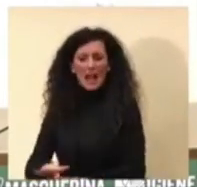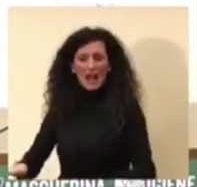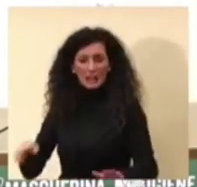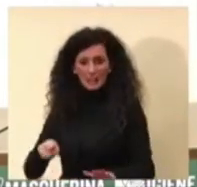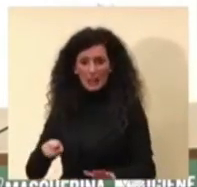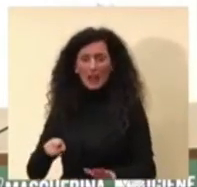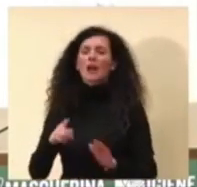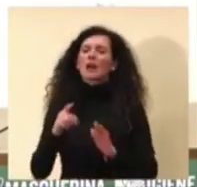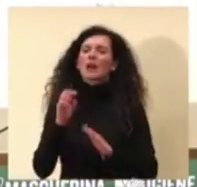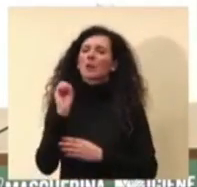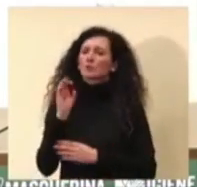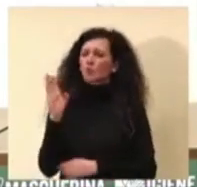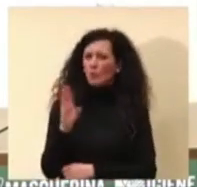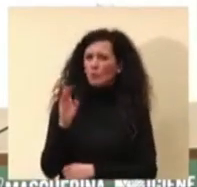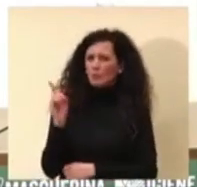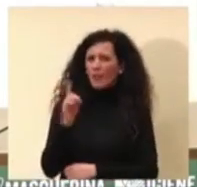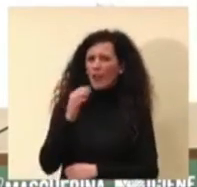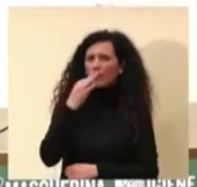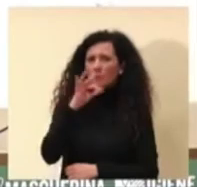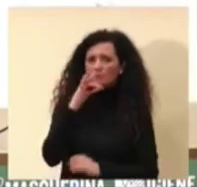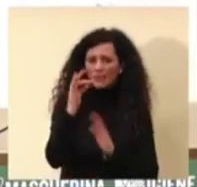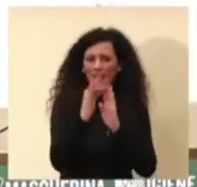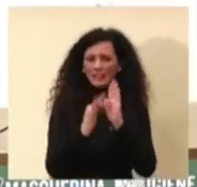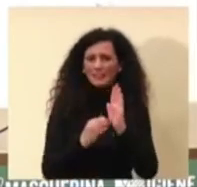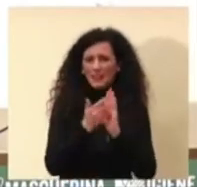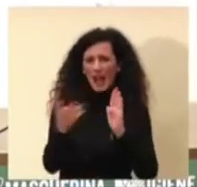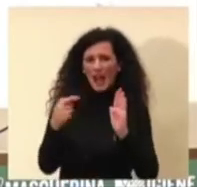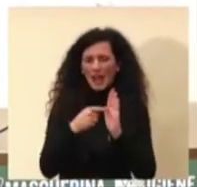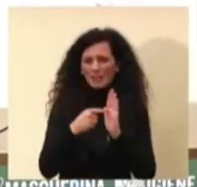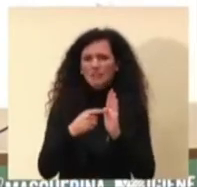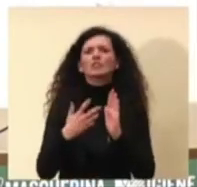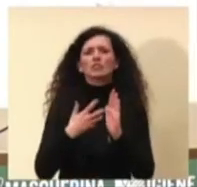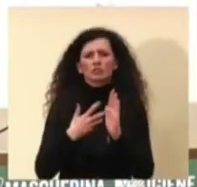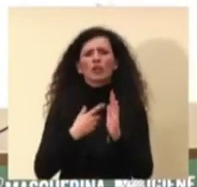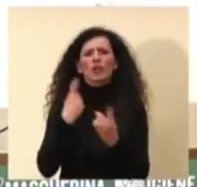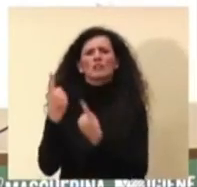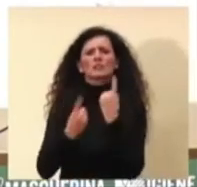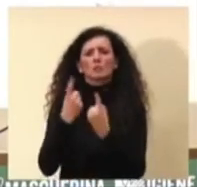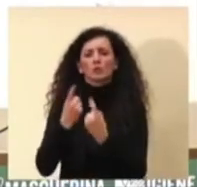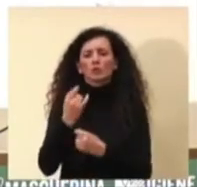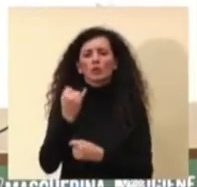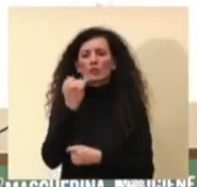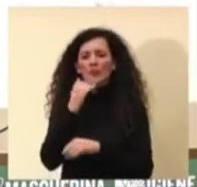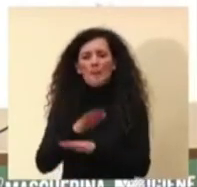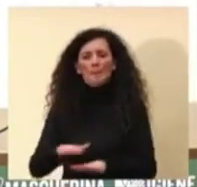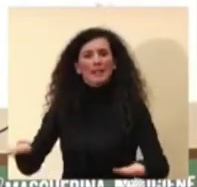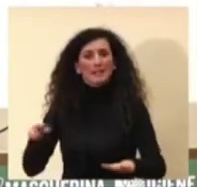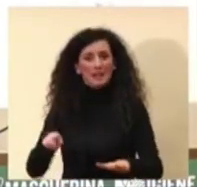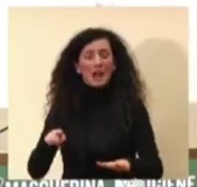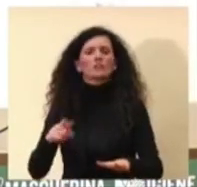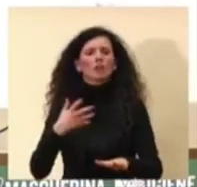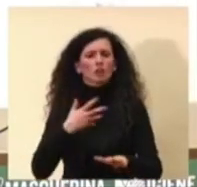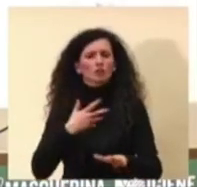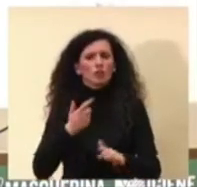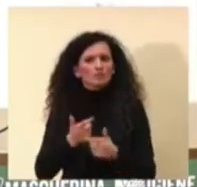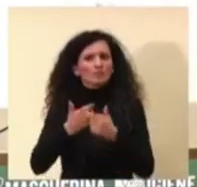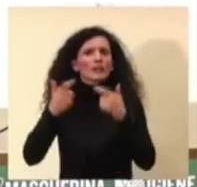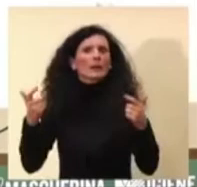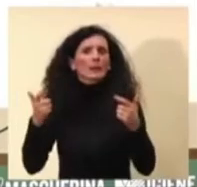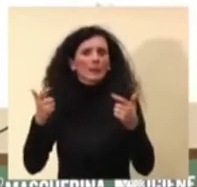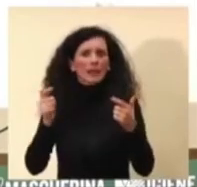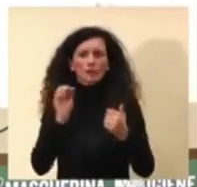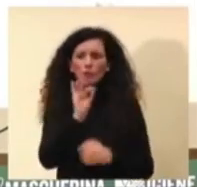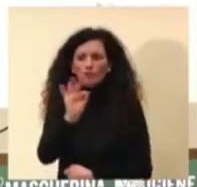cui nella popolazione pediatrica c'è un certo incremento nel numero dei casi ma voglio